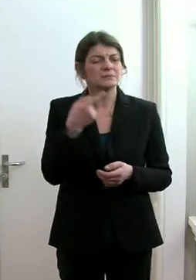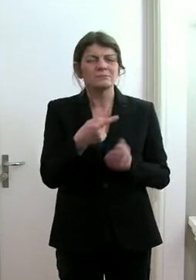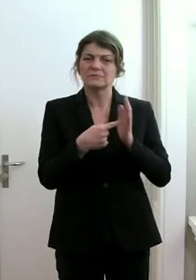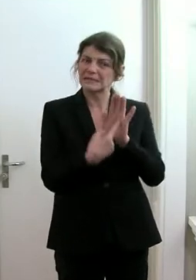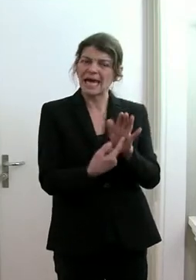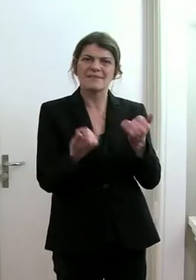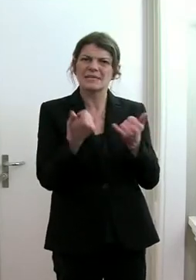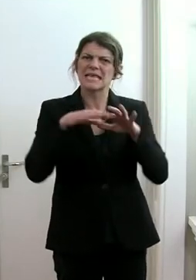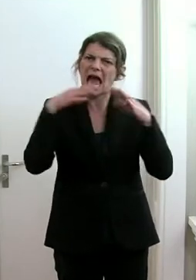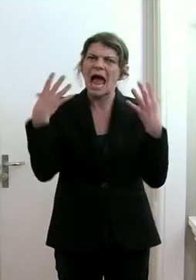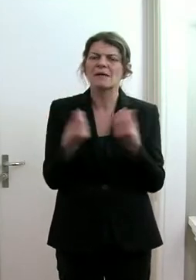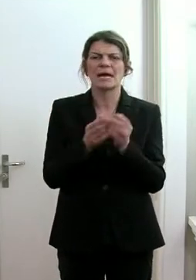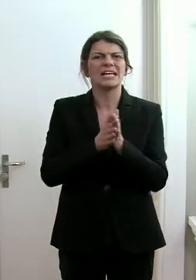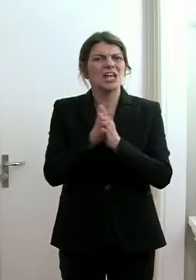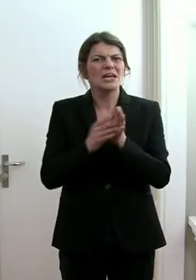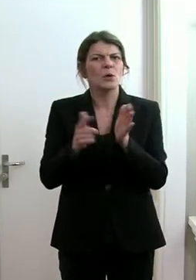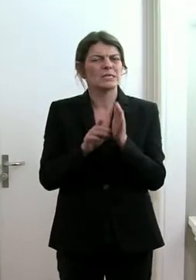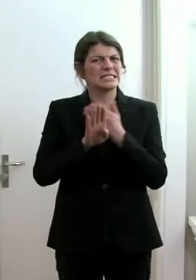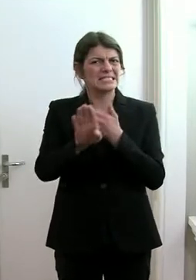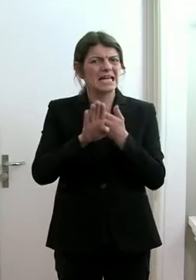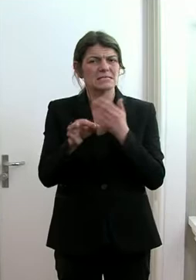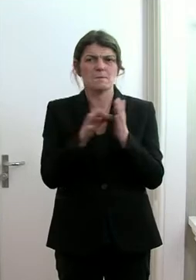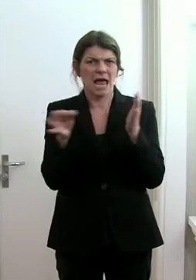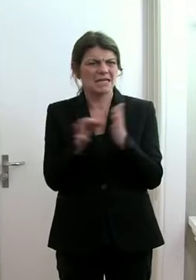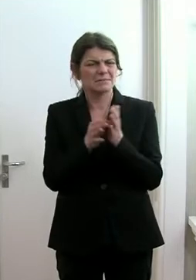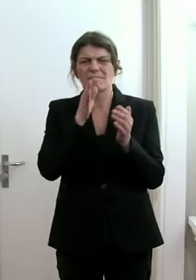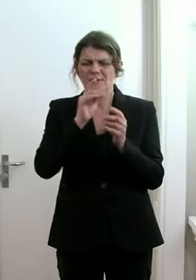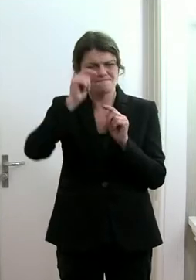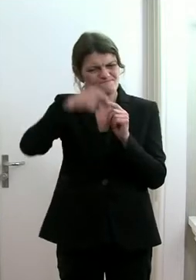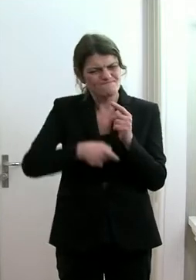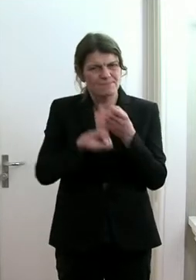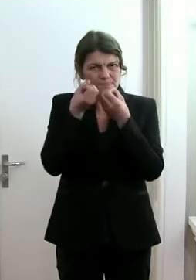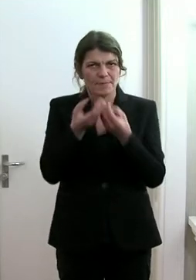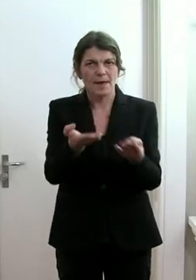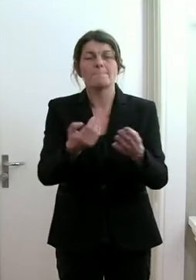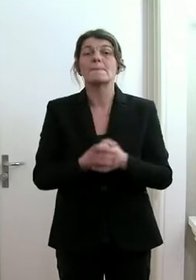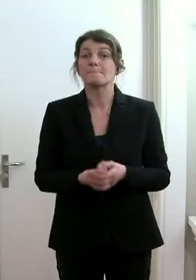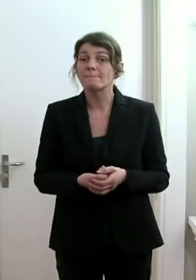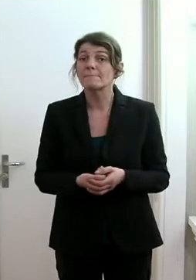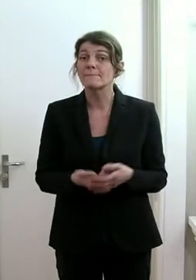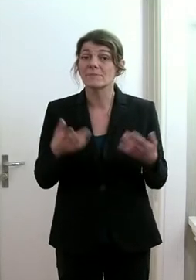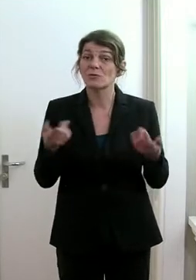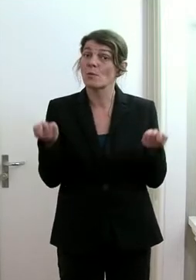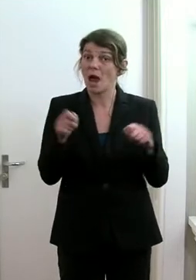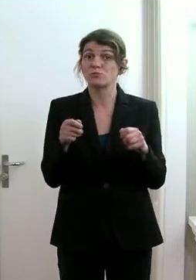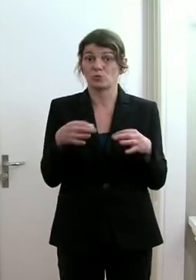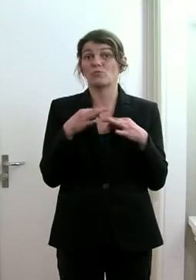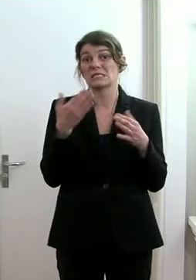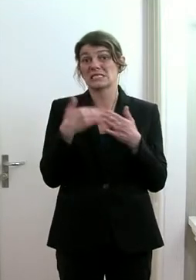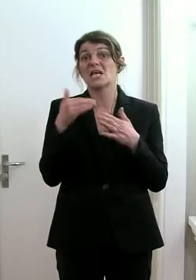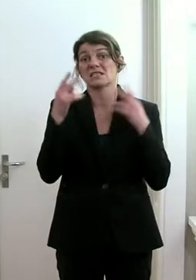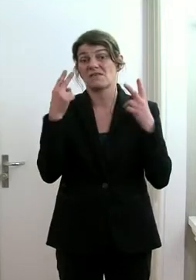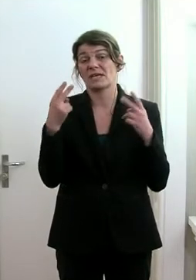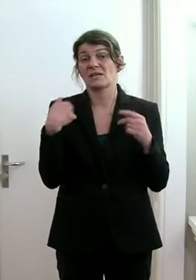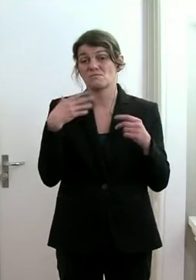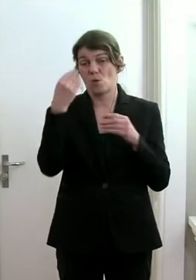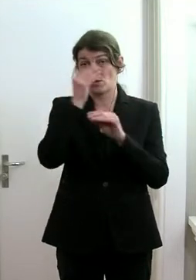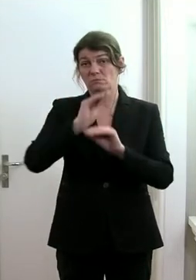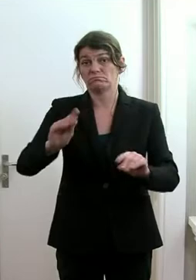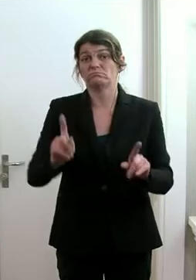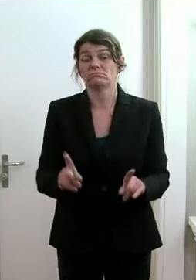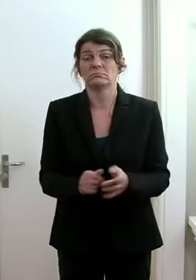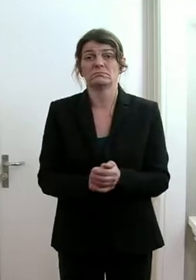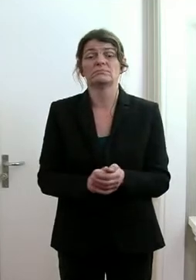und Distanzmaßnahmen nochmals eingegangen wird. Es ist mir zum Abschluss sehr wichtig festzuhalten, dass,